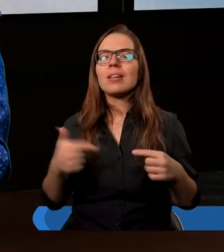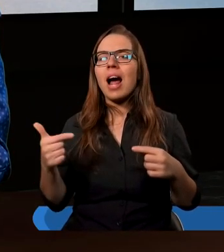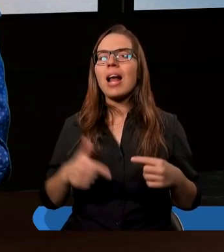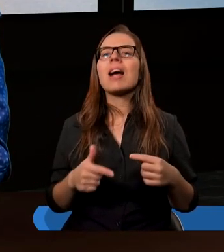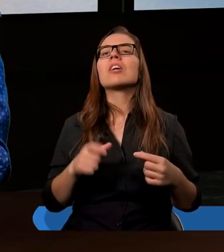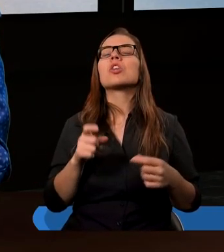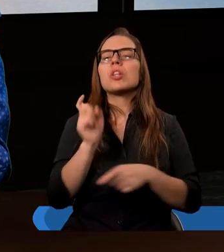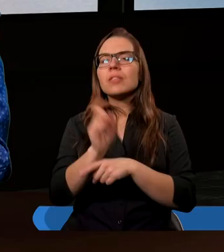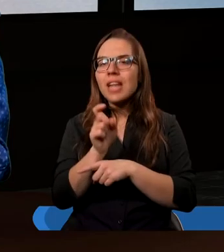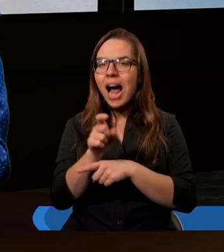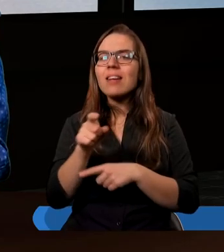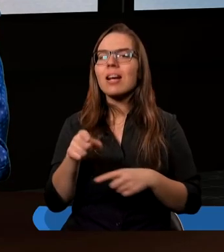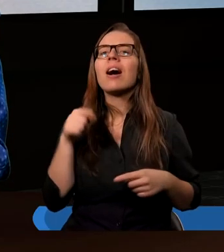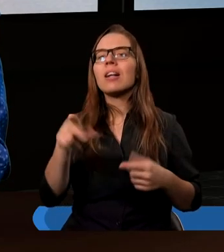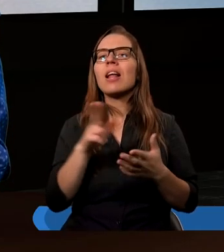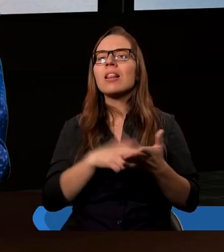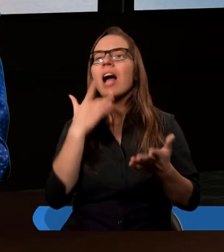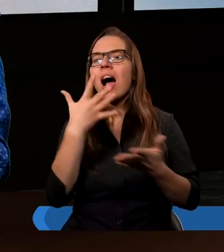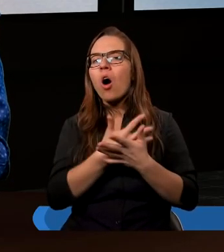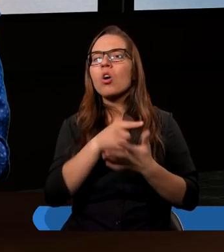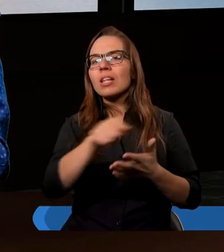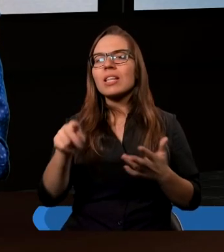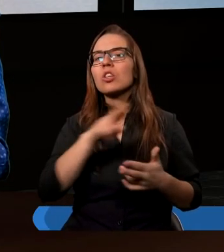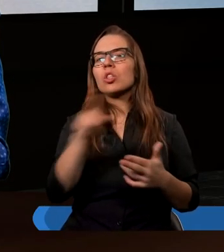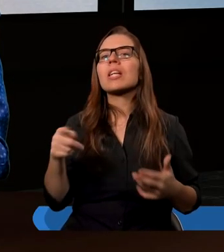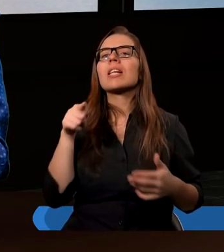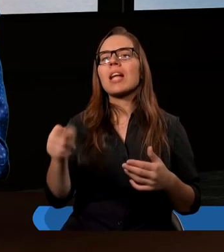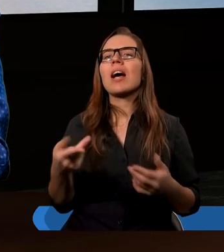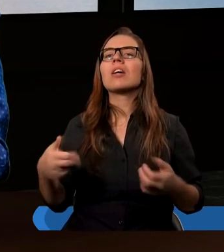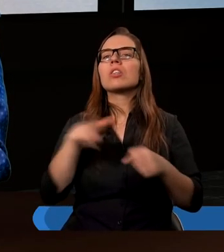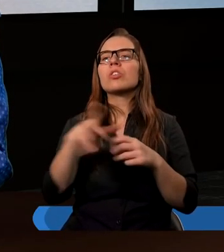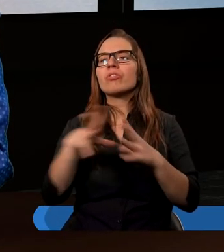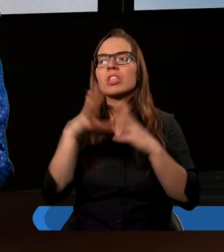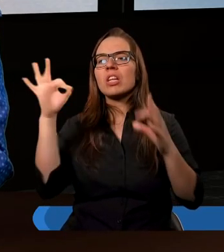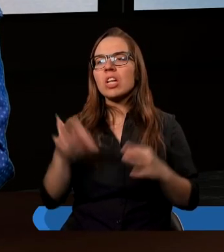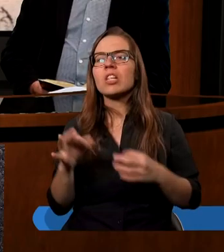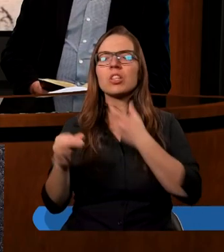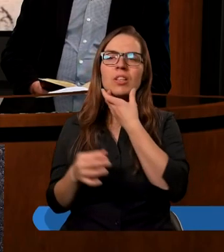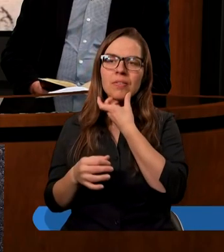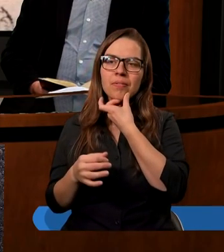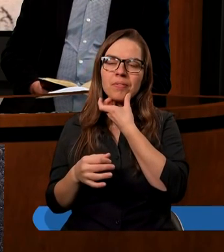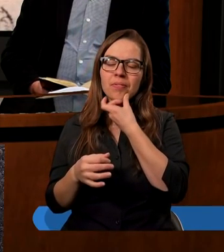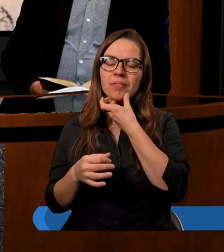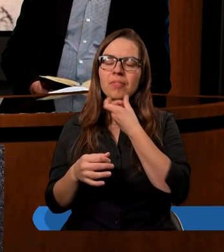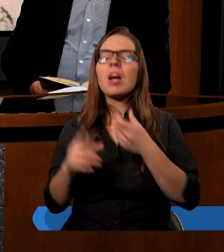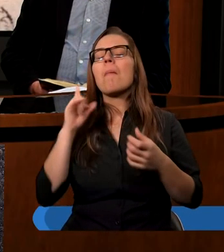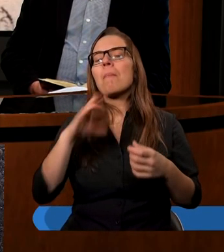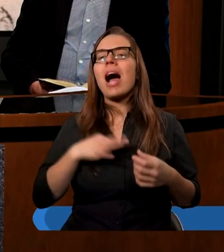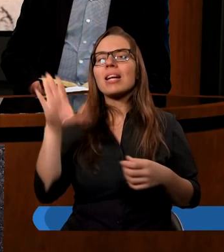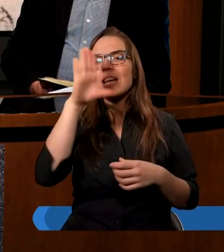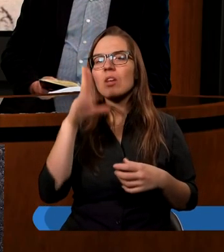zaniechać na korzyść tamtych rzeczy tej, czyli dziesięciny. Tak. Pan Jezus